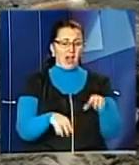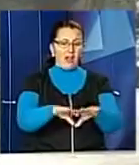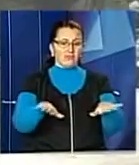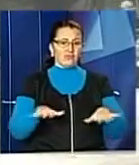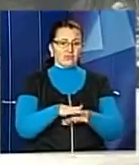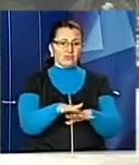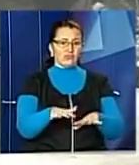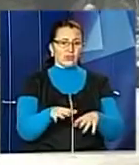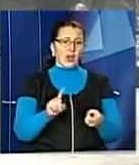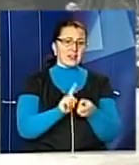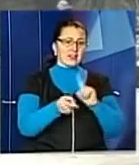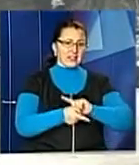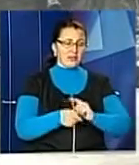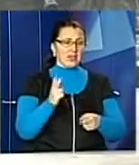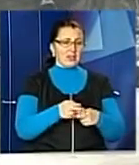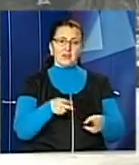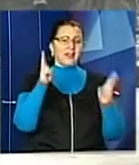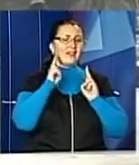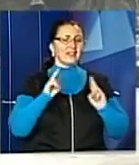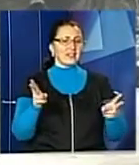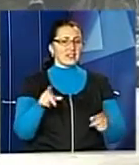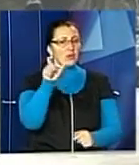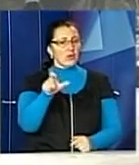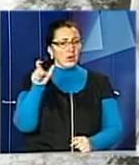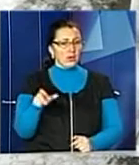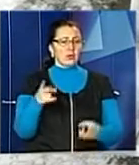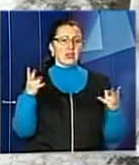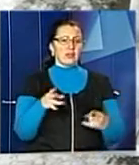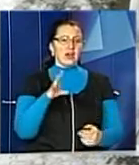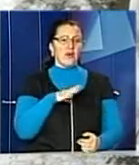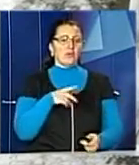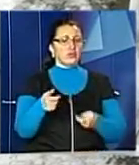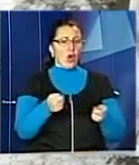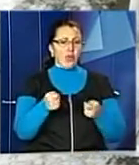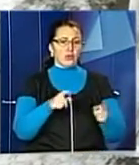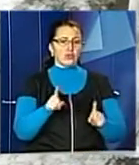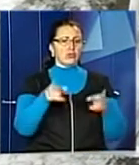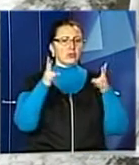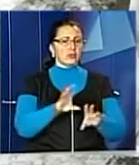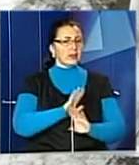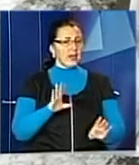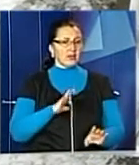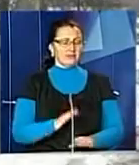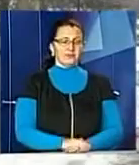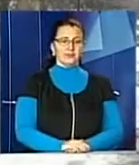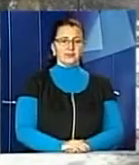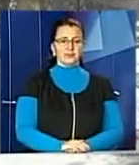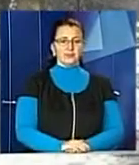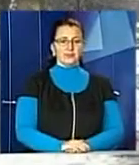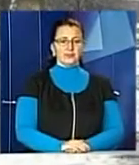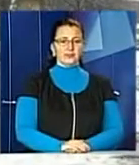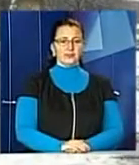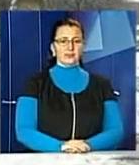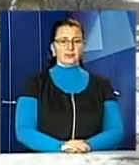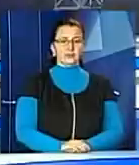металеві, нам не сказали. Тому поки мешканцям доведеться бути обачними, поки вкотре не трапилося лиха. Ірина Качмарик, Анатолій Лопаченко,